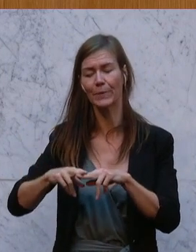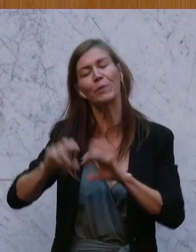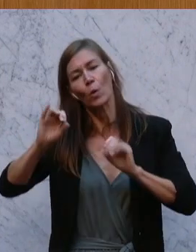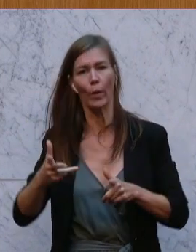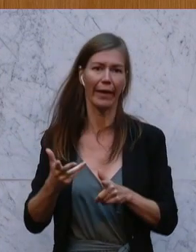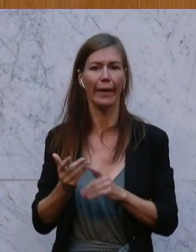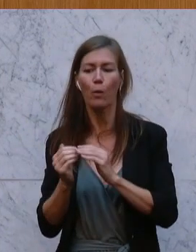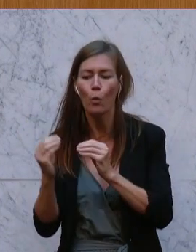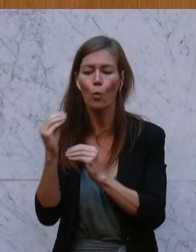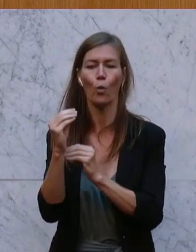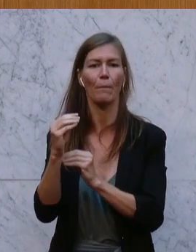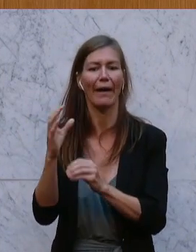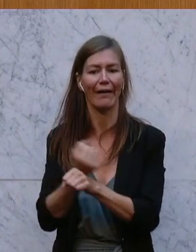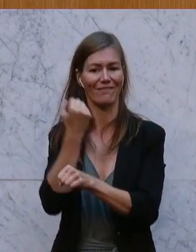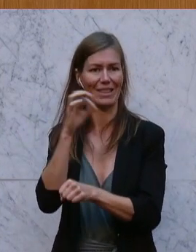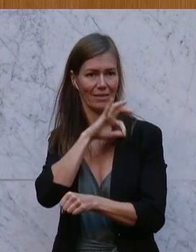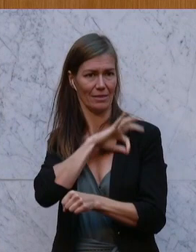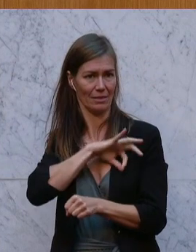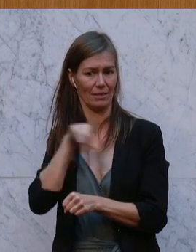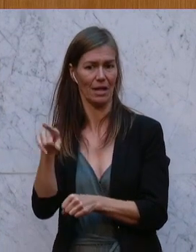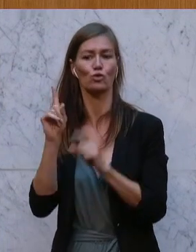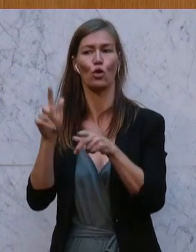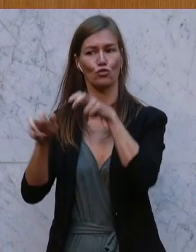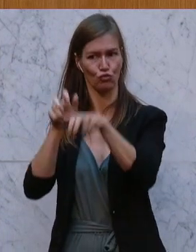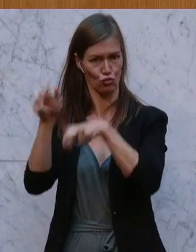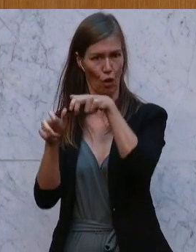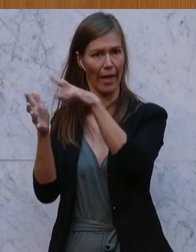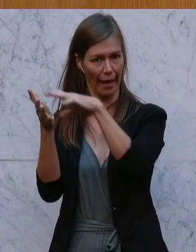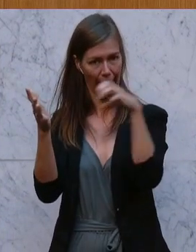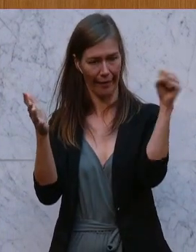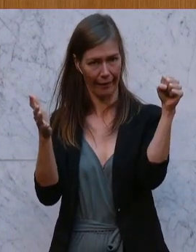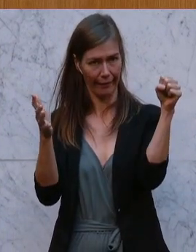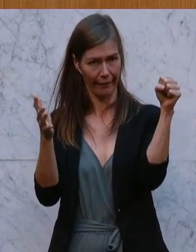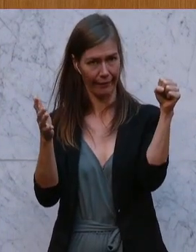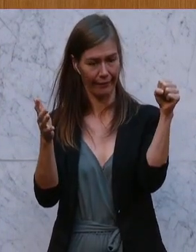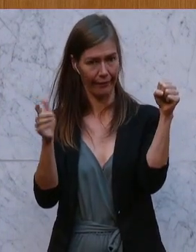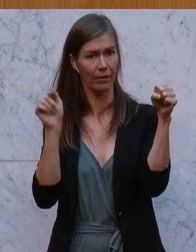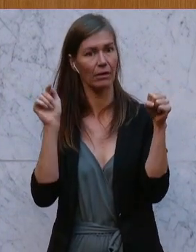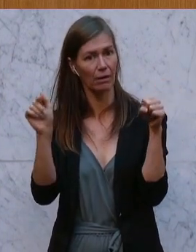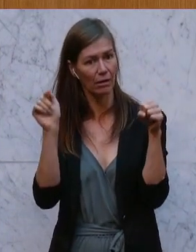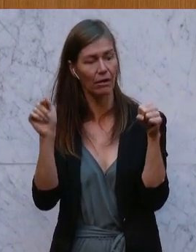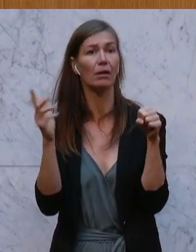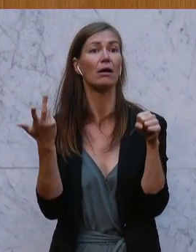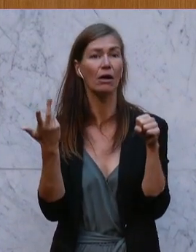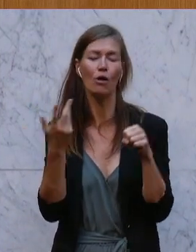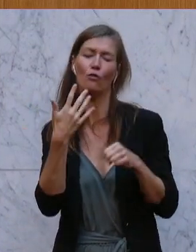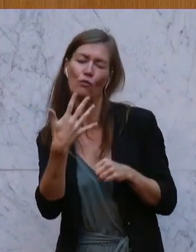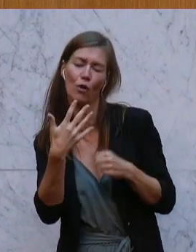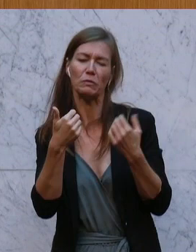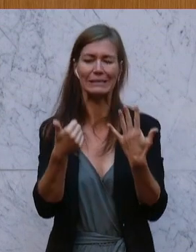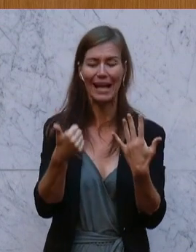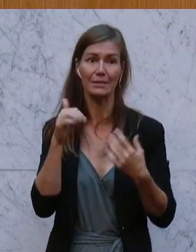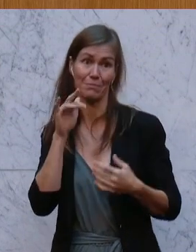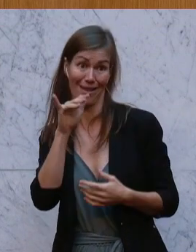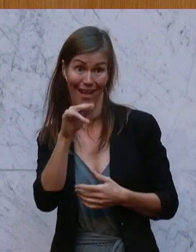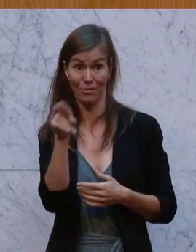Modell für die Übergewinnbesteuerung der SPÖ hätte zu gut 5 bis 6 Milliarden Euro Steuereinnahmen